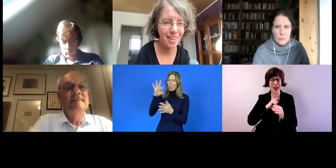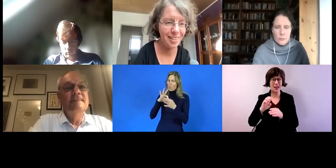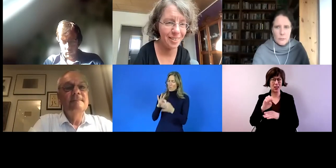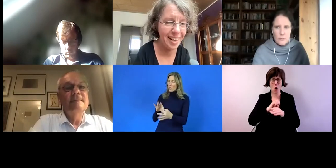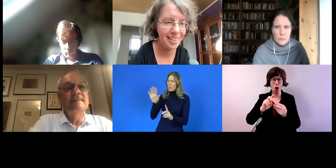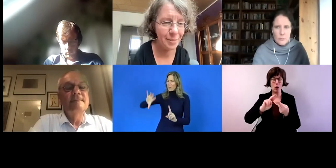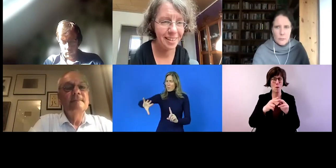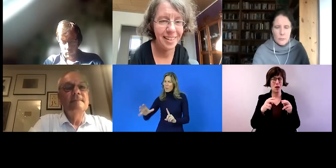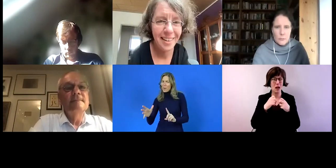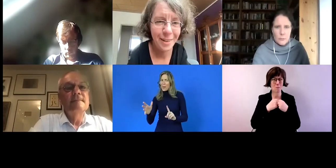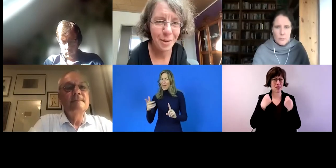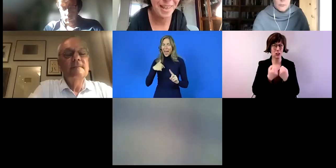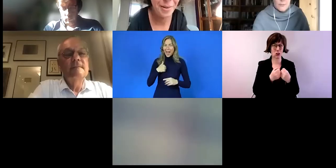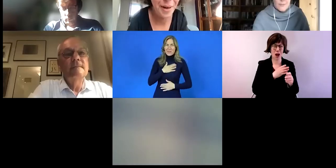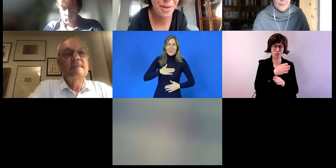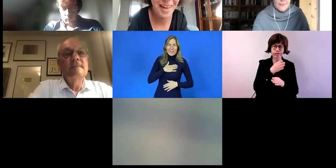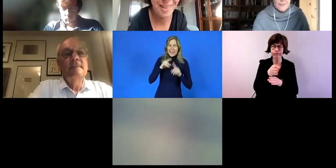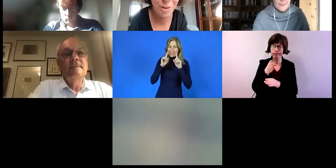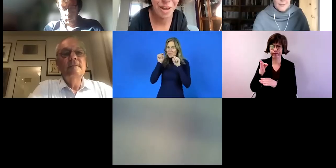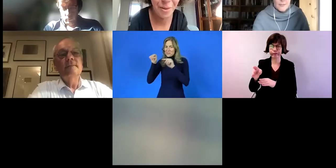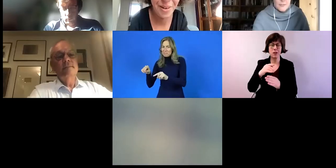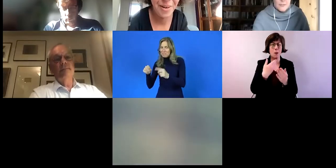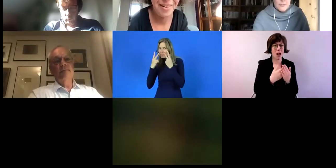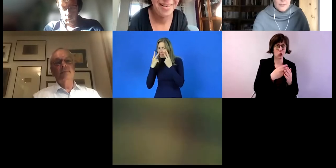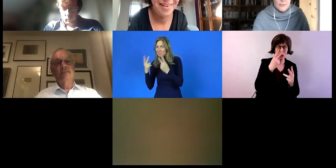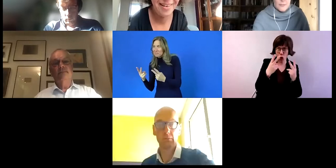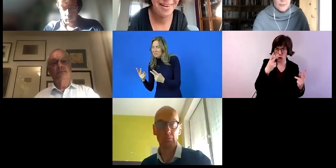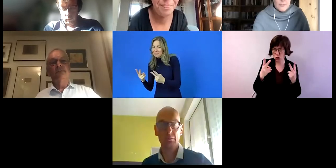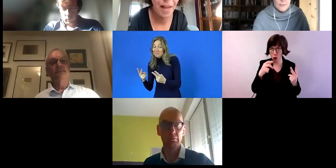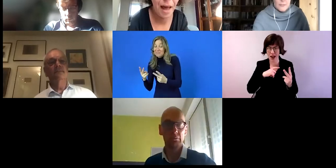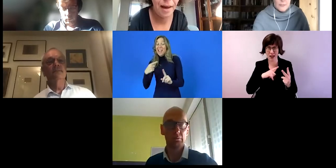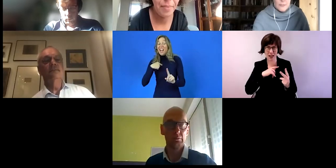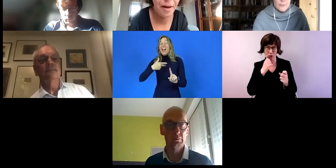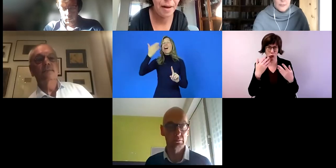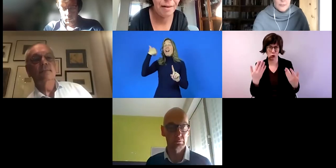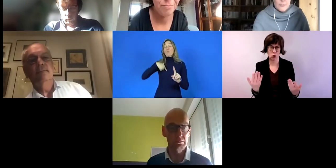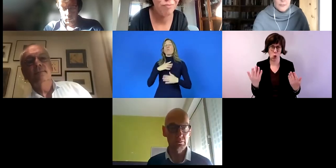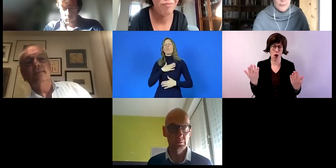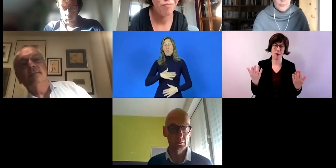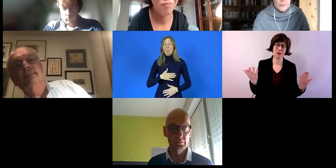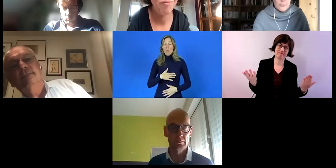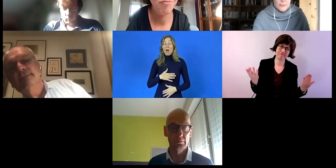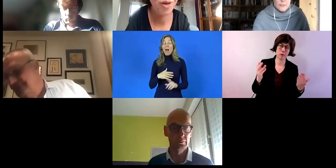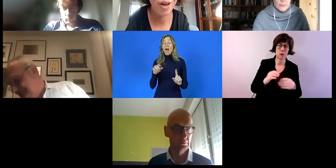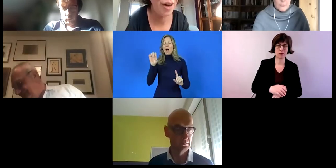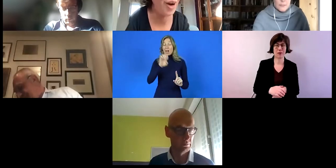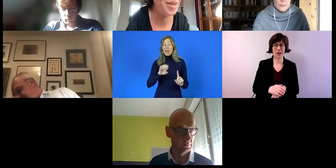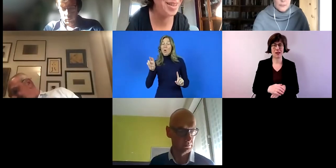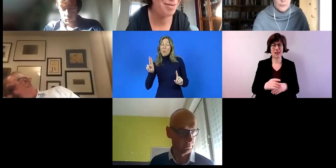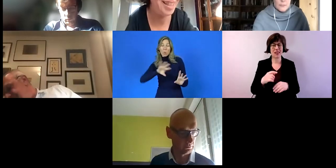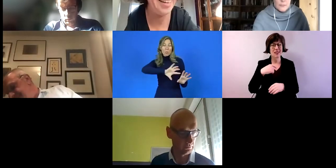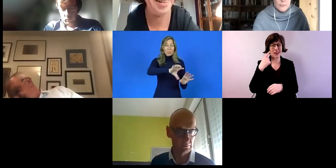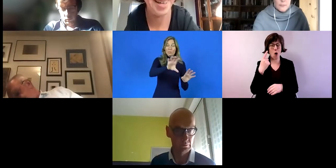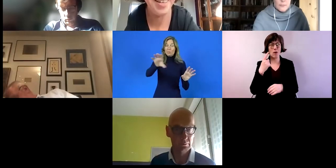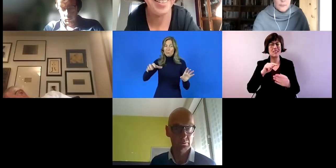Mitgliedstaaten zu reisen, mir entsprechende Beispiele anzuschauen. Aber ich glaube,